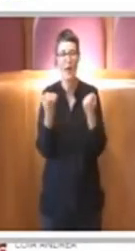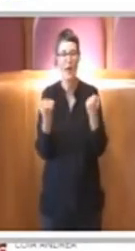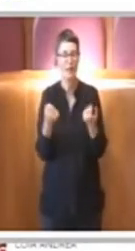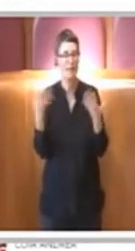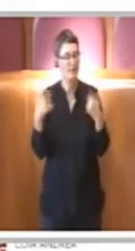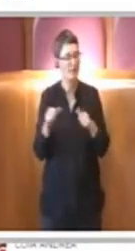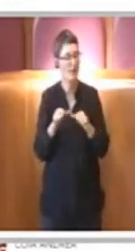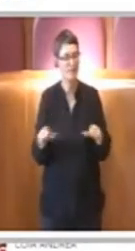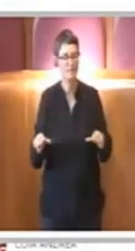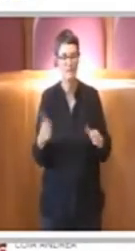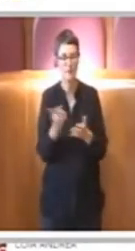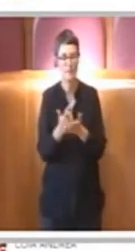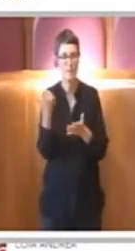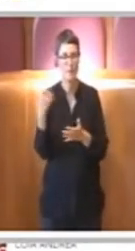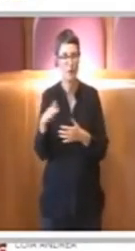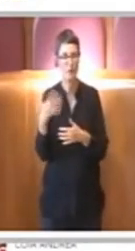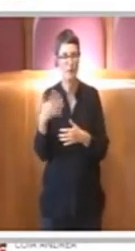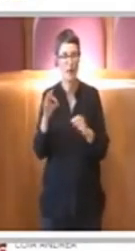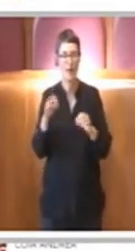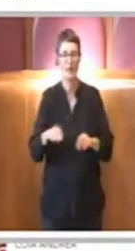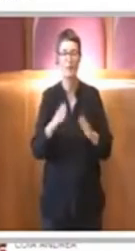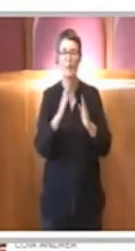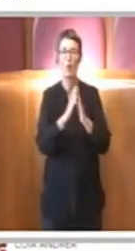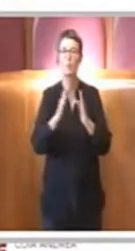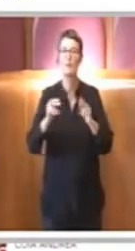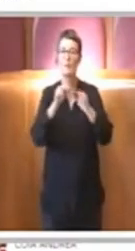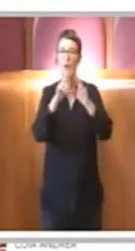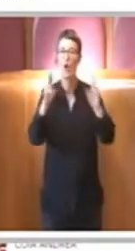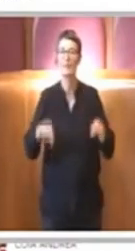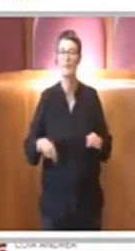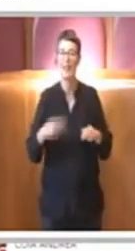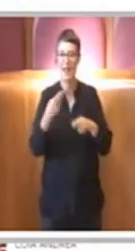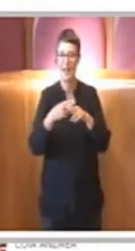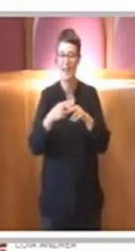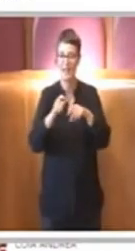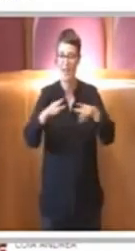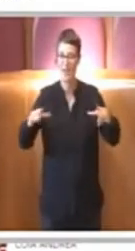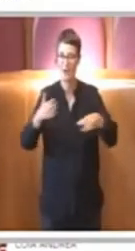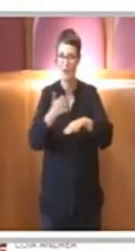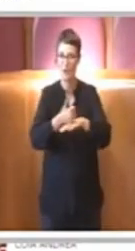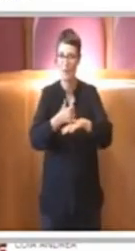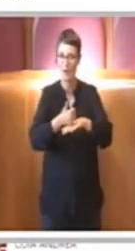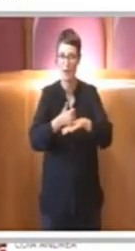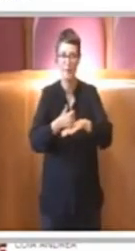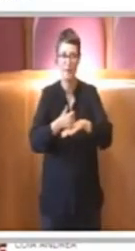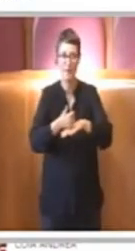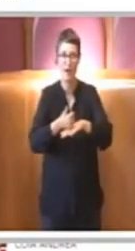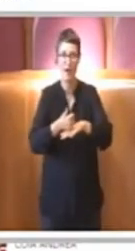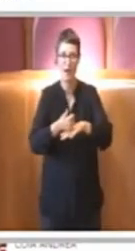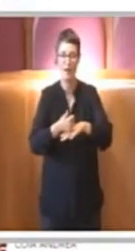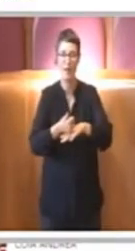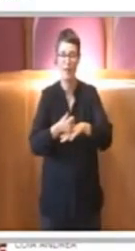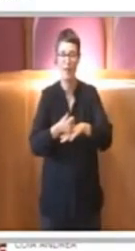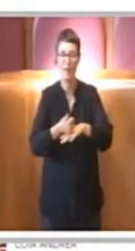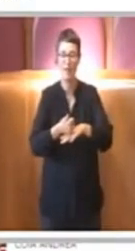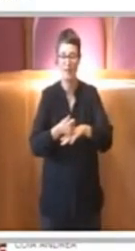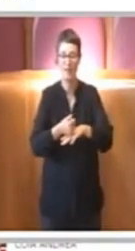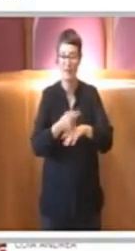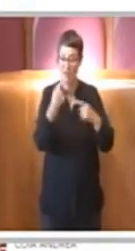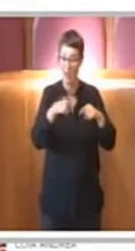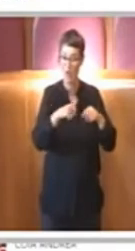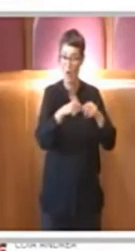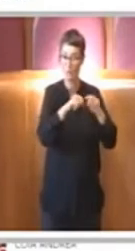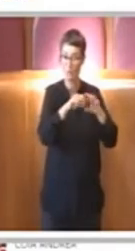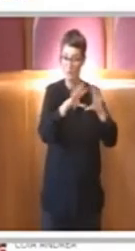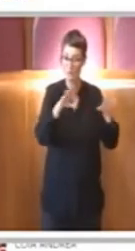biblioteche di Roma Capitale che hanno voluto insomma ripubblicizzare e dare supporto alla realtà delle librerie in tutto